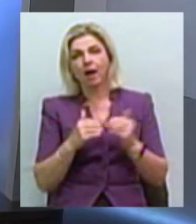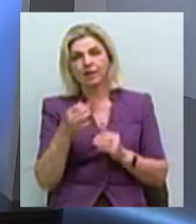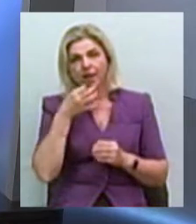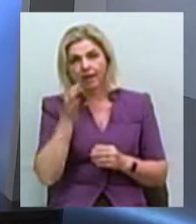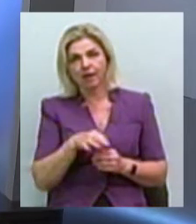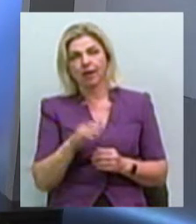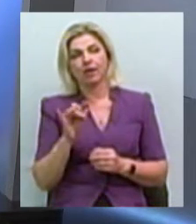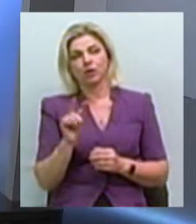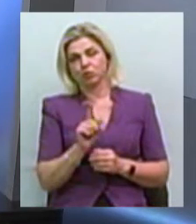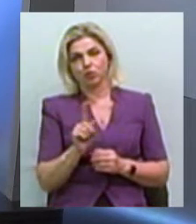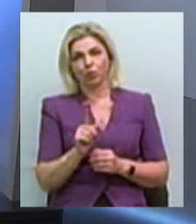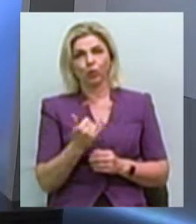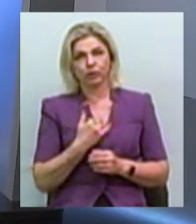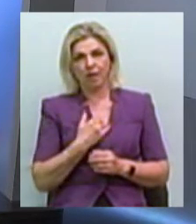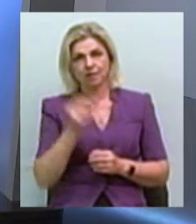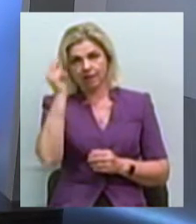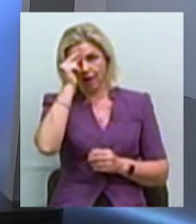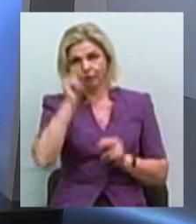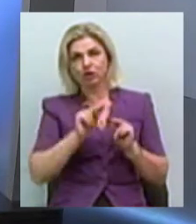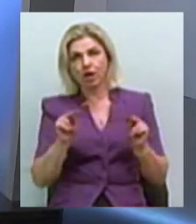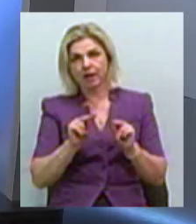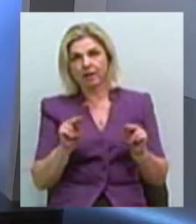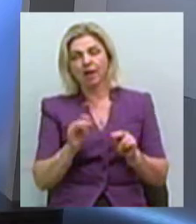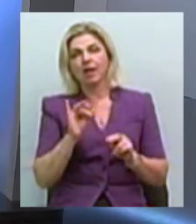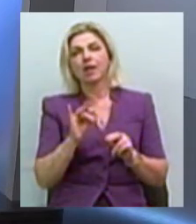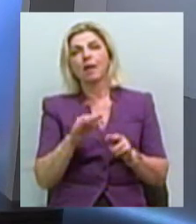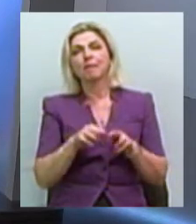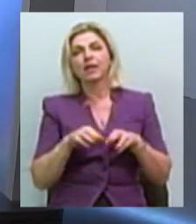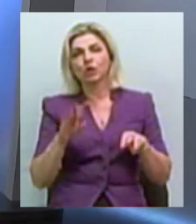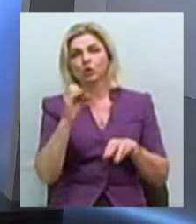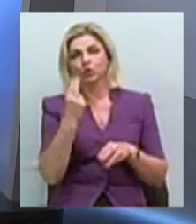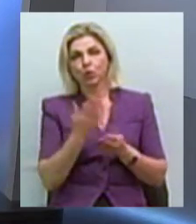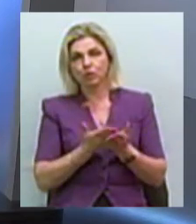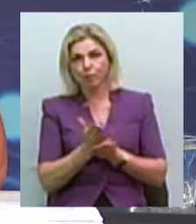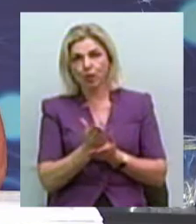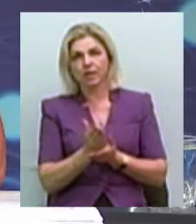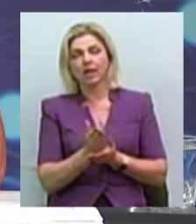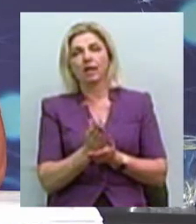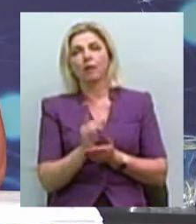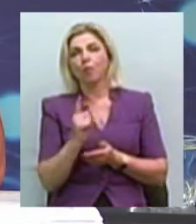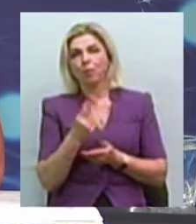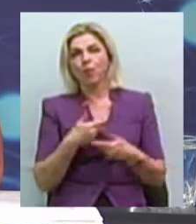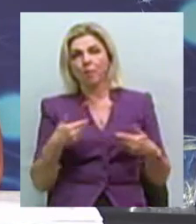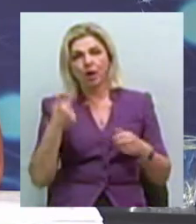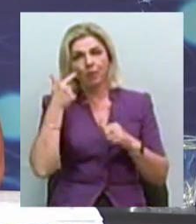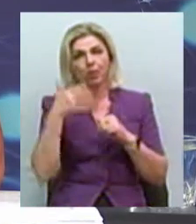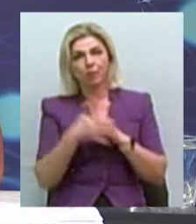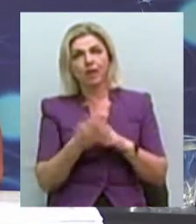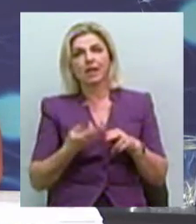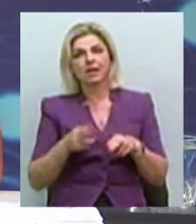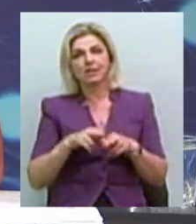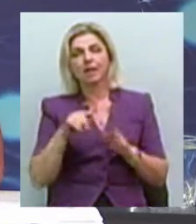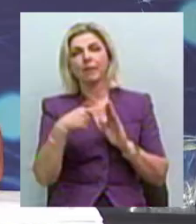яким нас навчає, в тому числі і Міністерство соціальної політики і фонду ОНО «Галузі народонаселення», тому що ми розуміємо, що це питання,